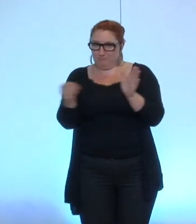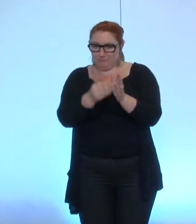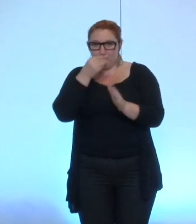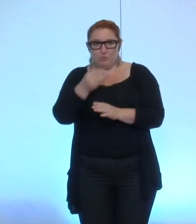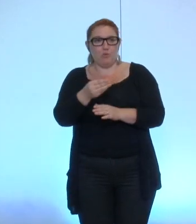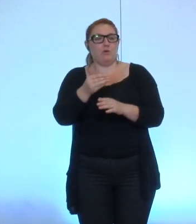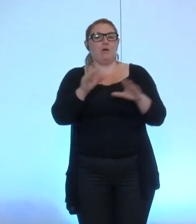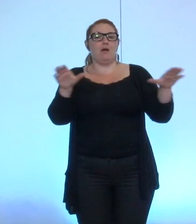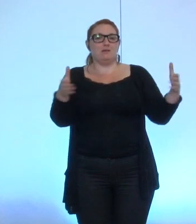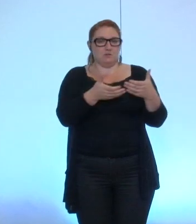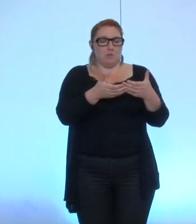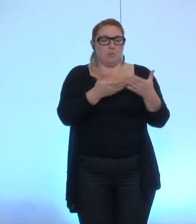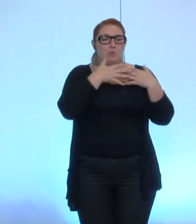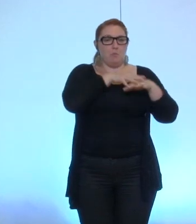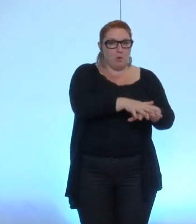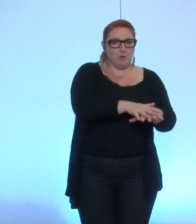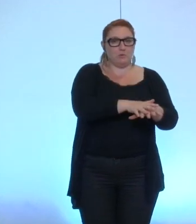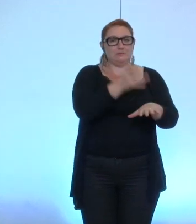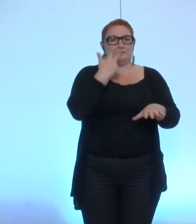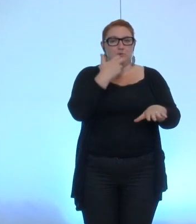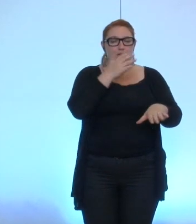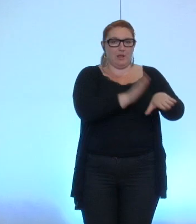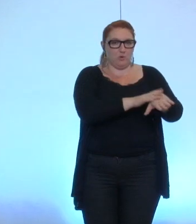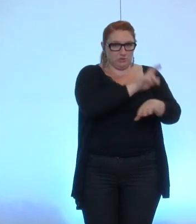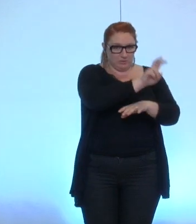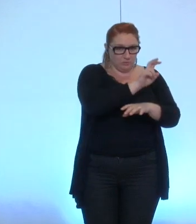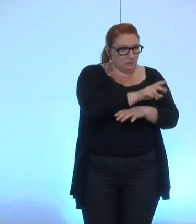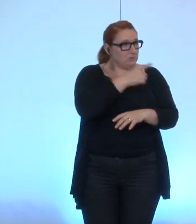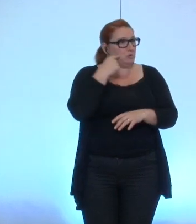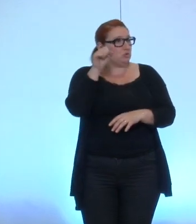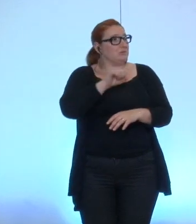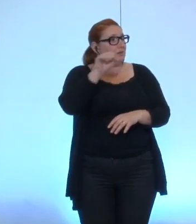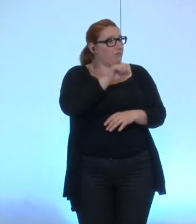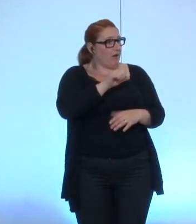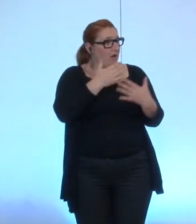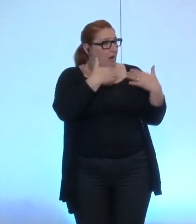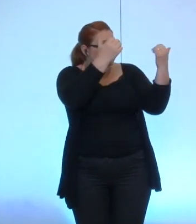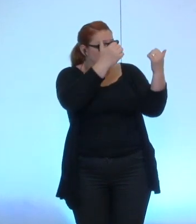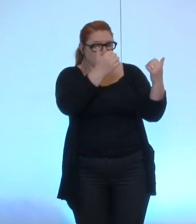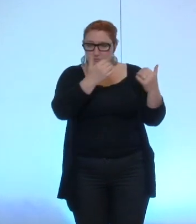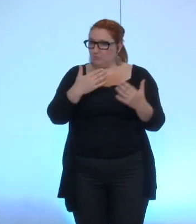au rassemblement citoyen de la gauche et des écologistes monsieur Safar vous maintenez vous abstenez